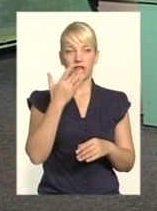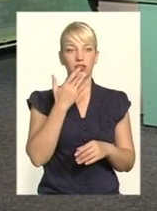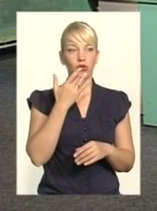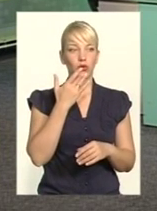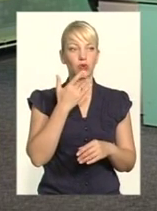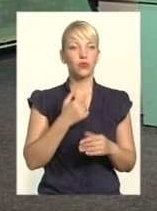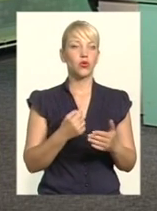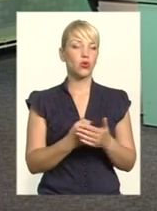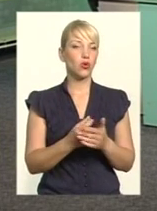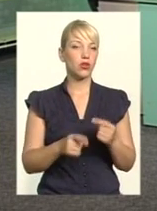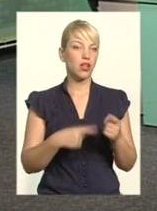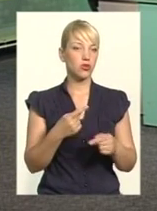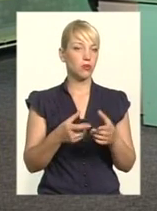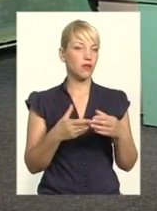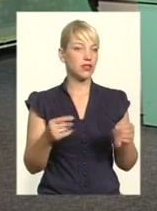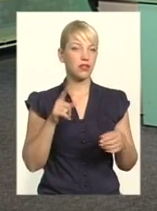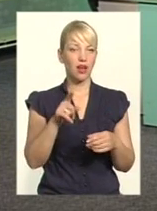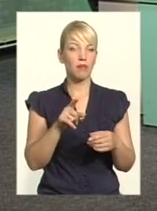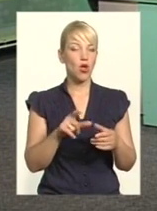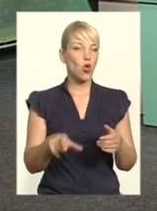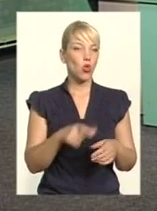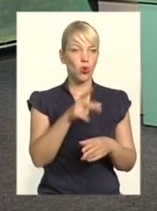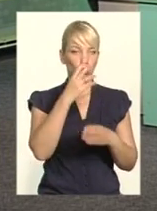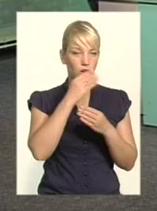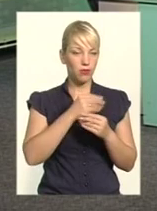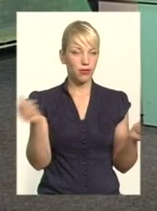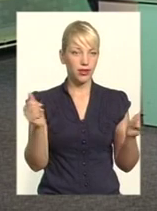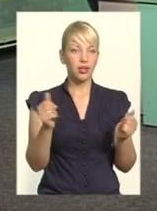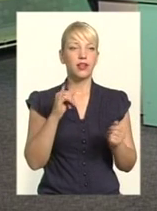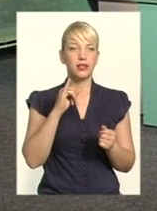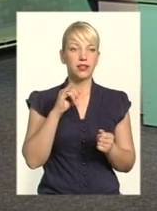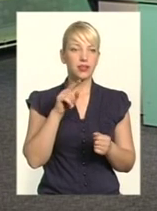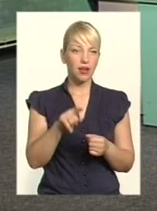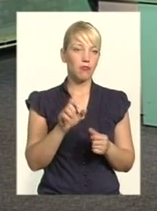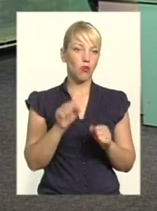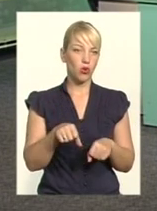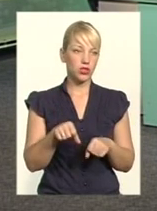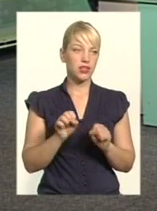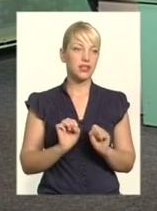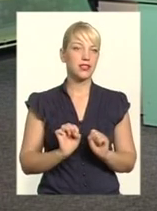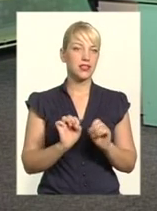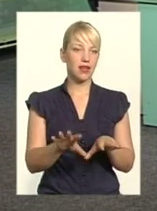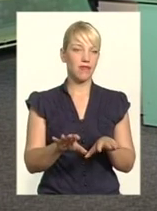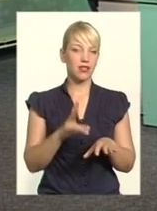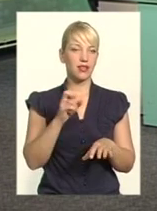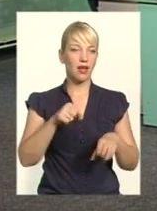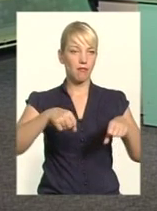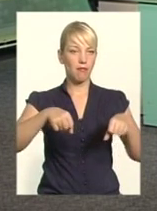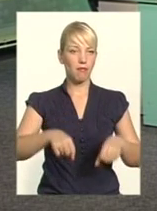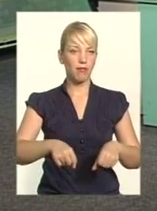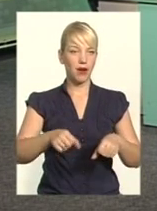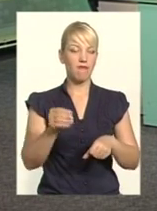наступної весни дороги вже там не стало. І зараз там можна здавати на права,